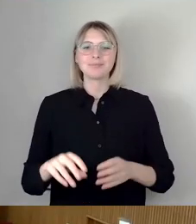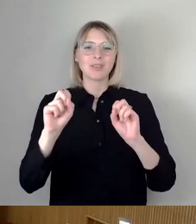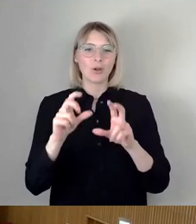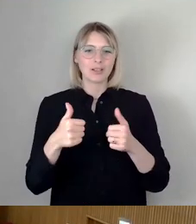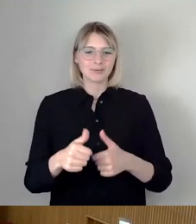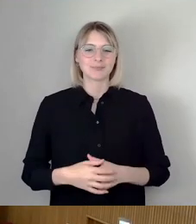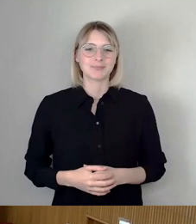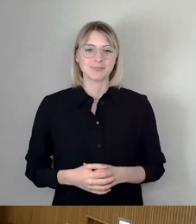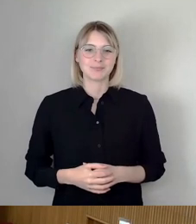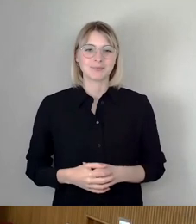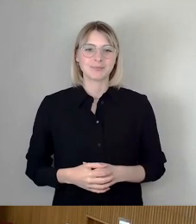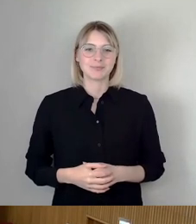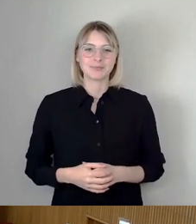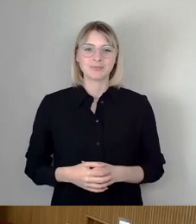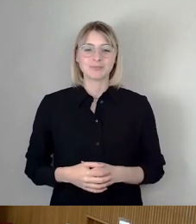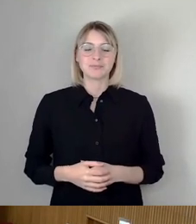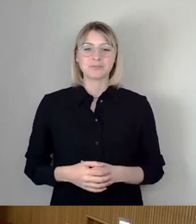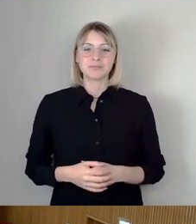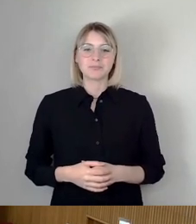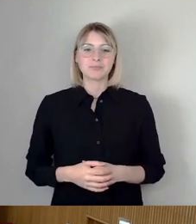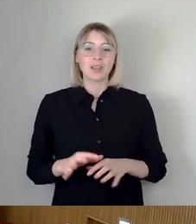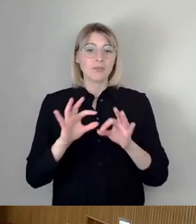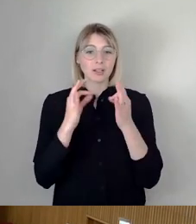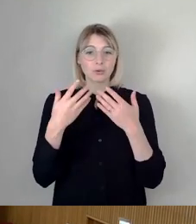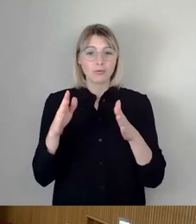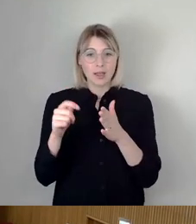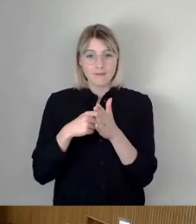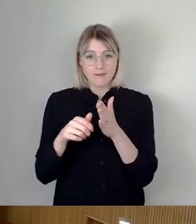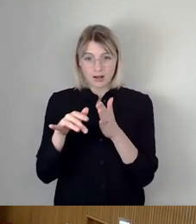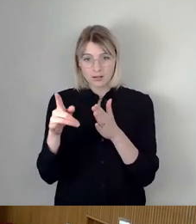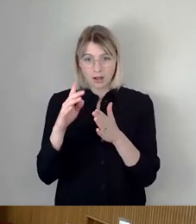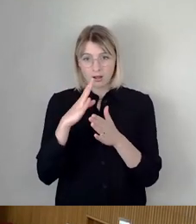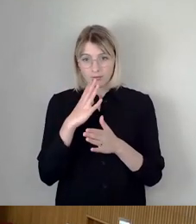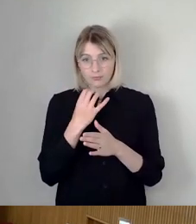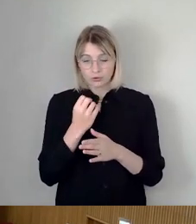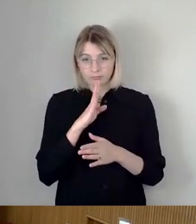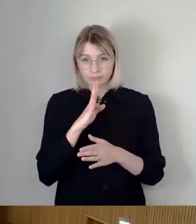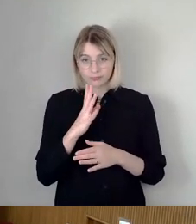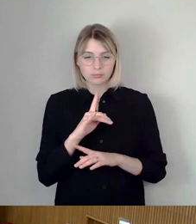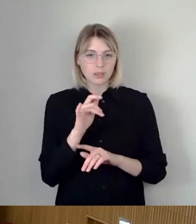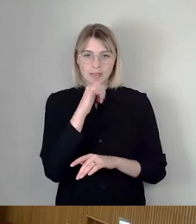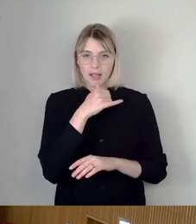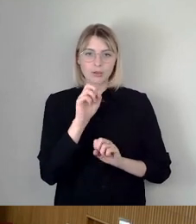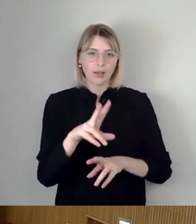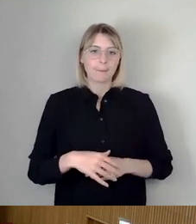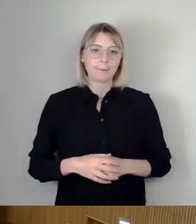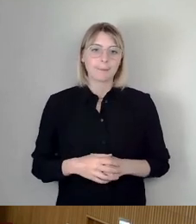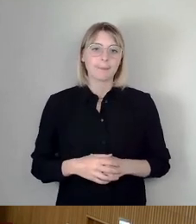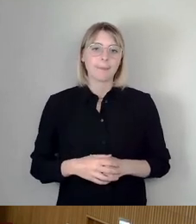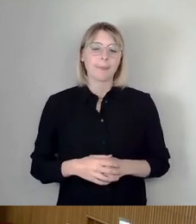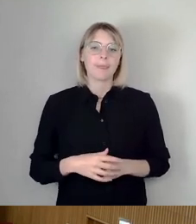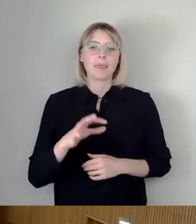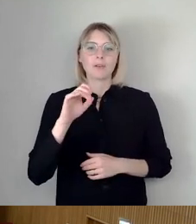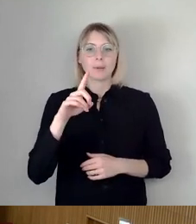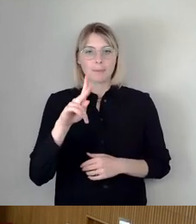Gibt es bei der Fraktion Freien Wähler, Freie Bürger Gesprächs? Nein. Dann haben wir die FDP-Fraktion.